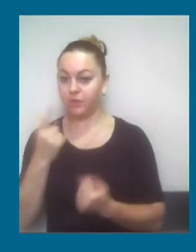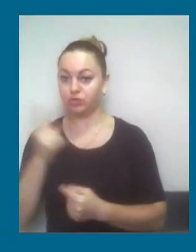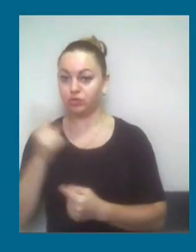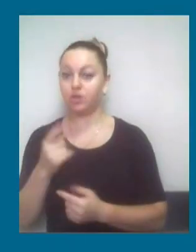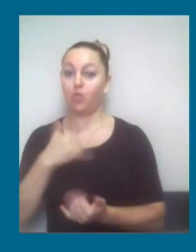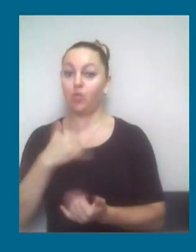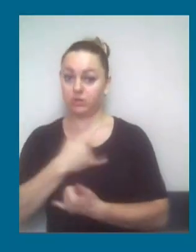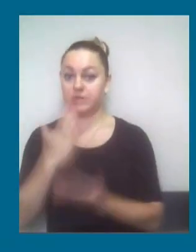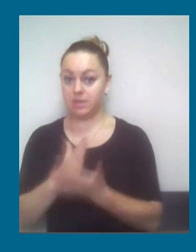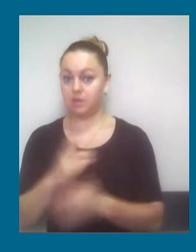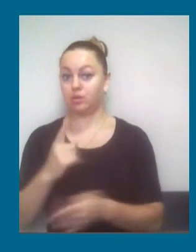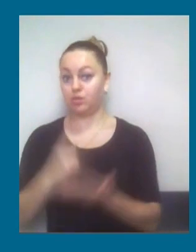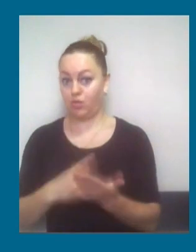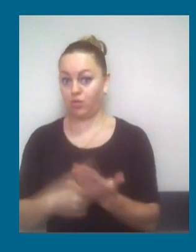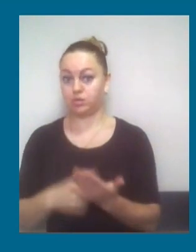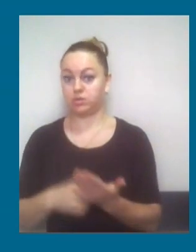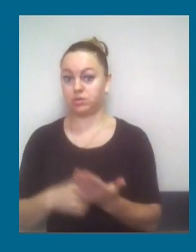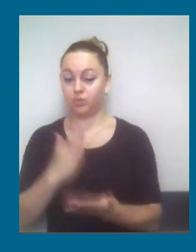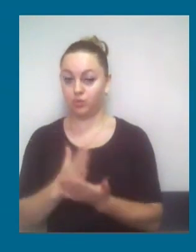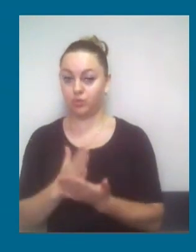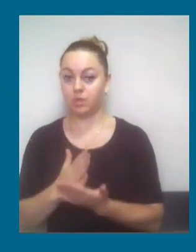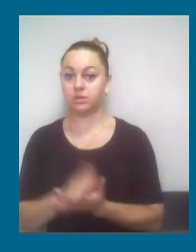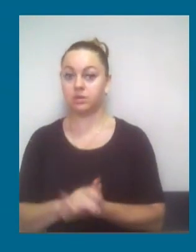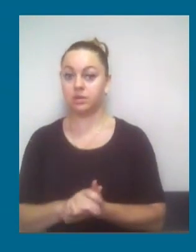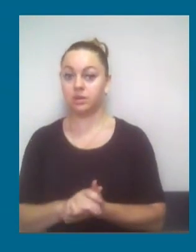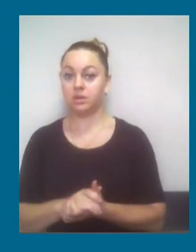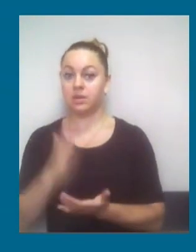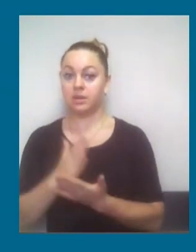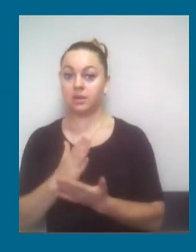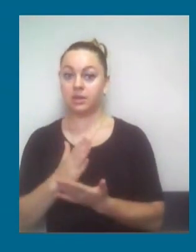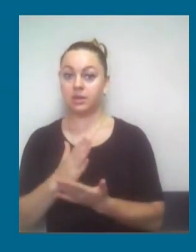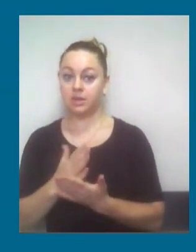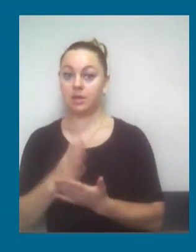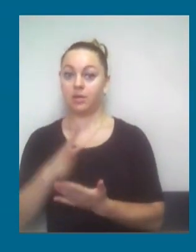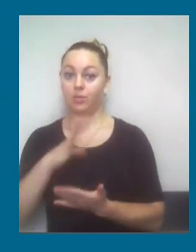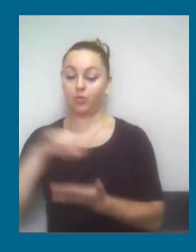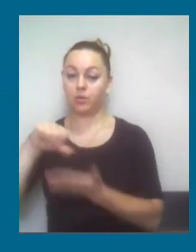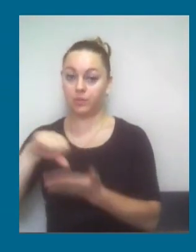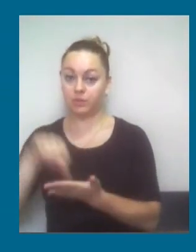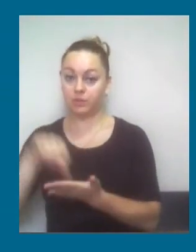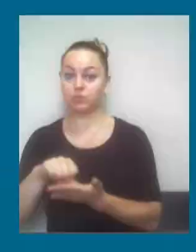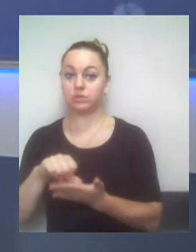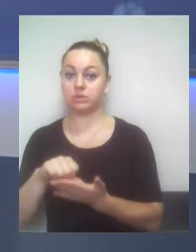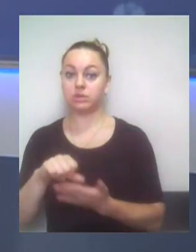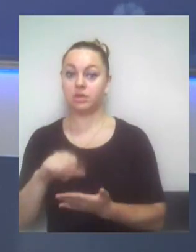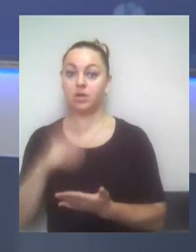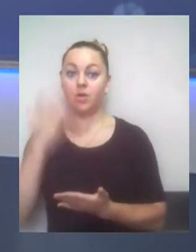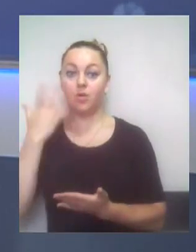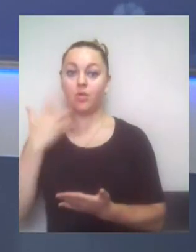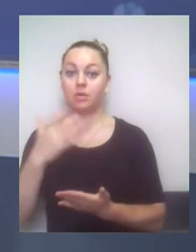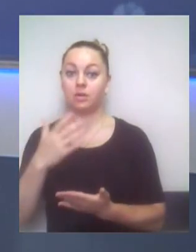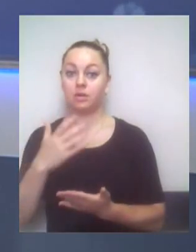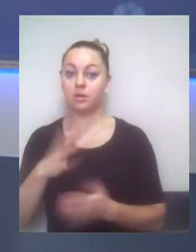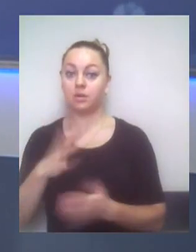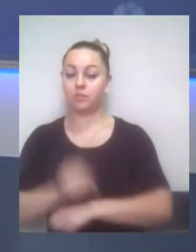нас немало засоби масової інформації, були присутні в той час, коли відбувалося саме перекриття цієї